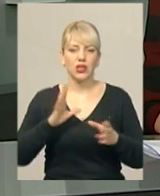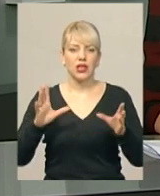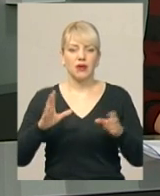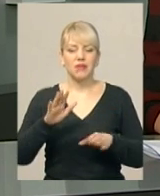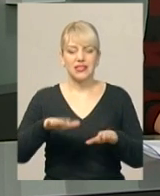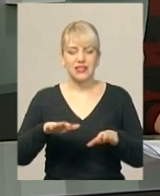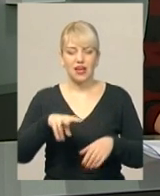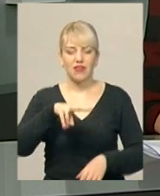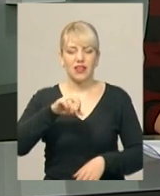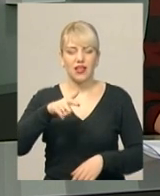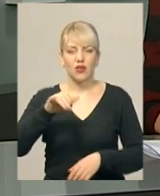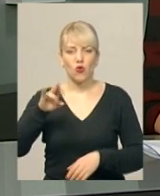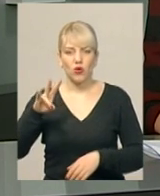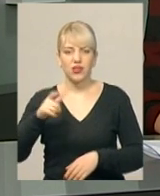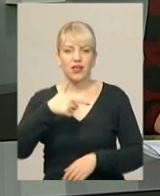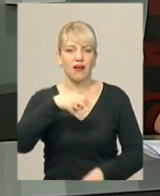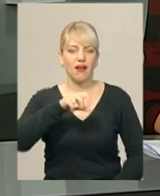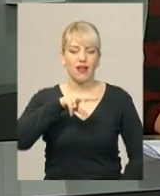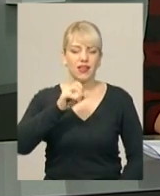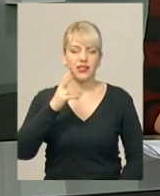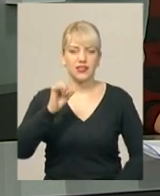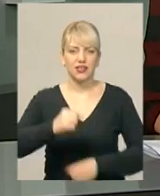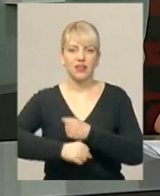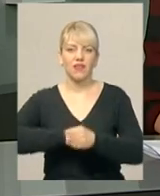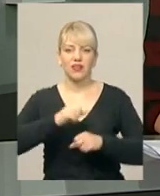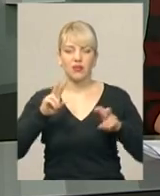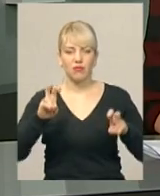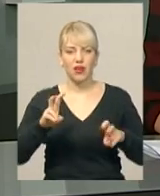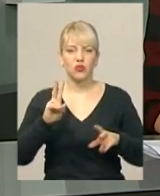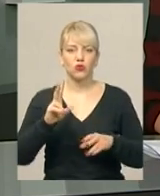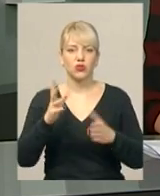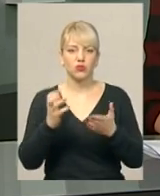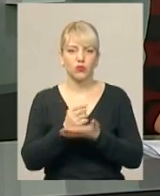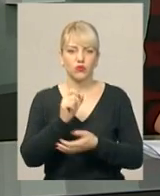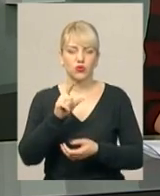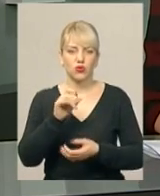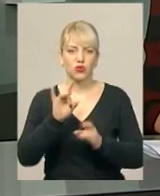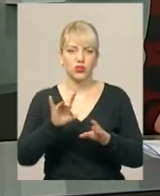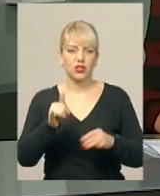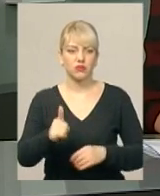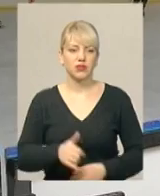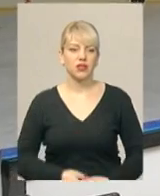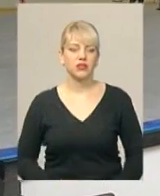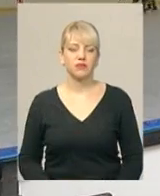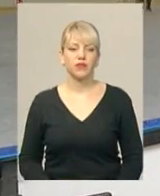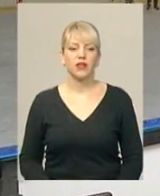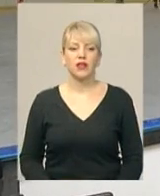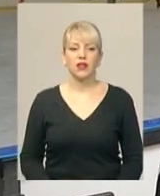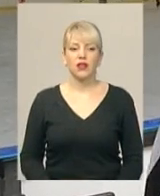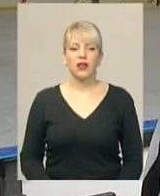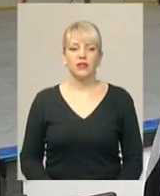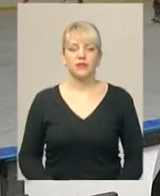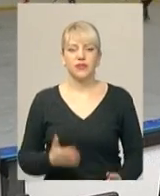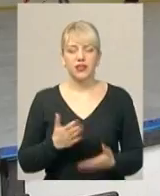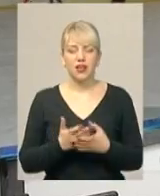з Тернополя. Грали команди до двох перемог. Кому ж дісталося золото змагань, розповість Тетяна Пресекар. Є певні